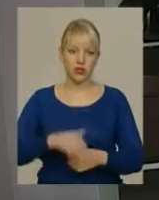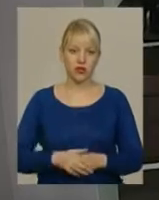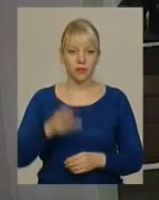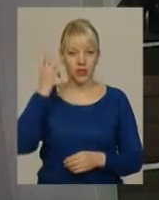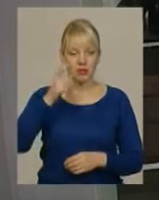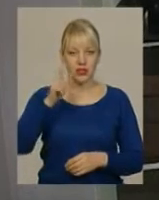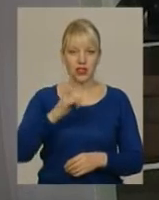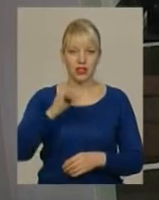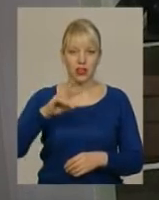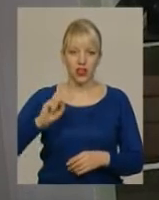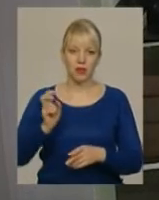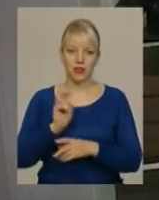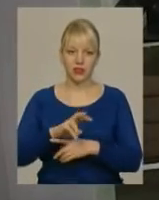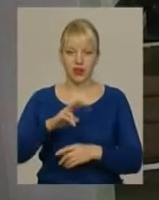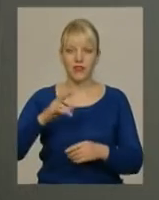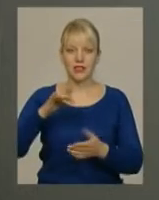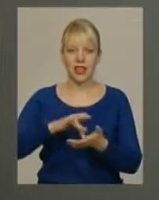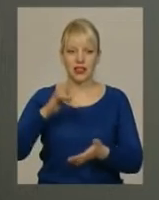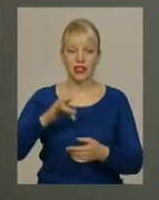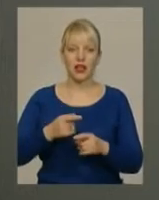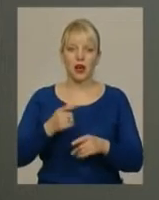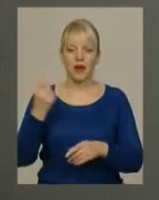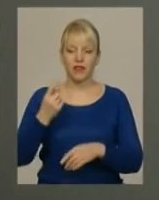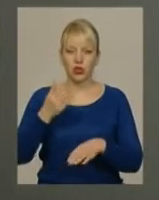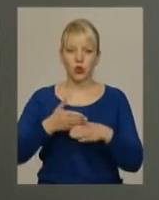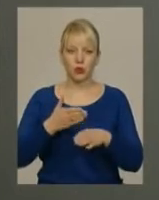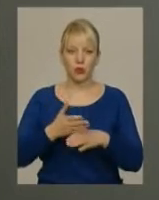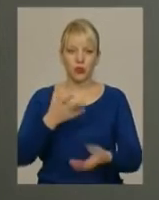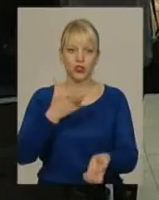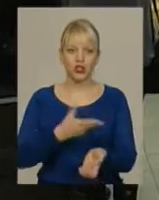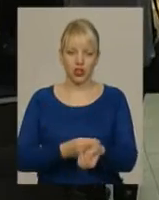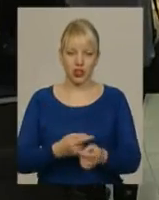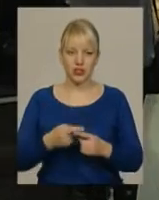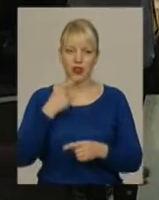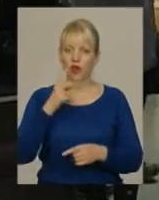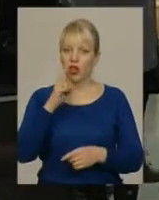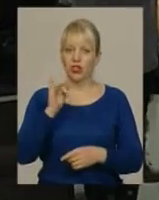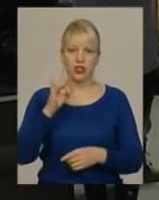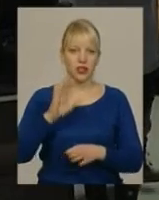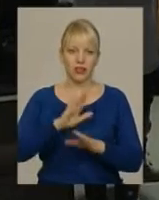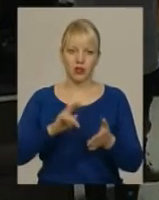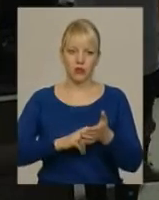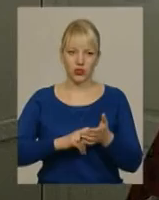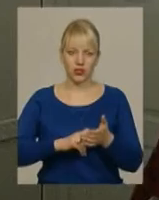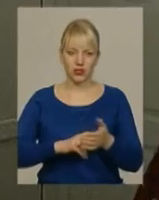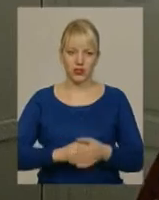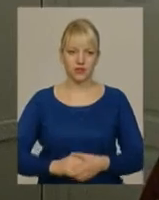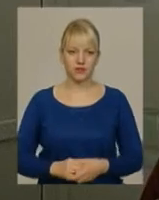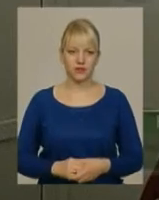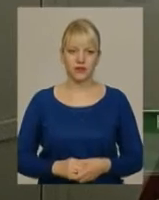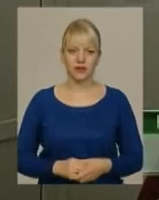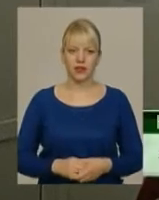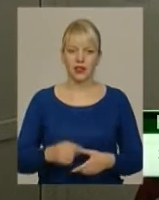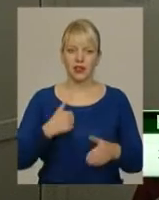Хмельниччинка Ніла прийшла в Хмельницький центр первинної допомоги номер два не щеплюватися. Жінка каже, кору не боїться, як і її домочаці. В